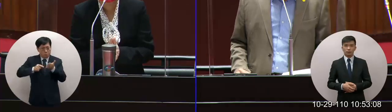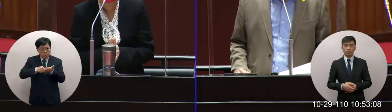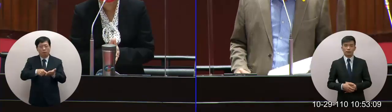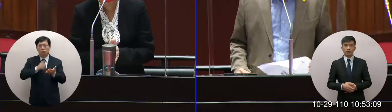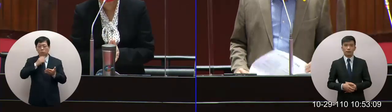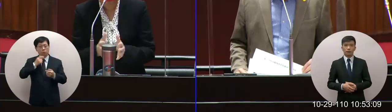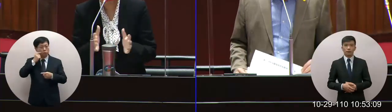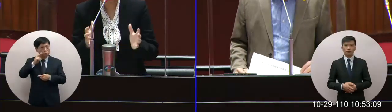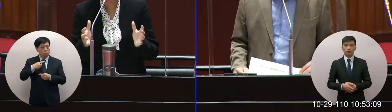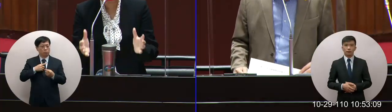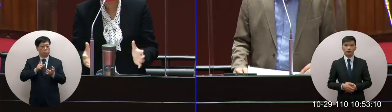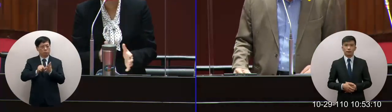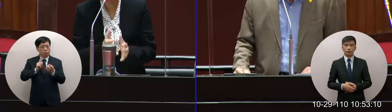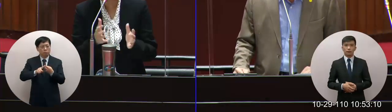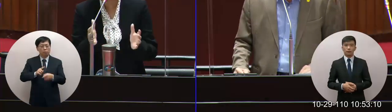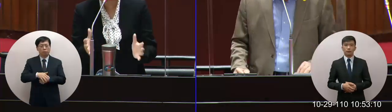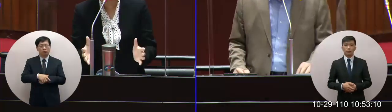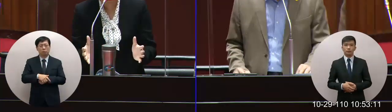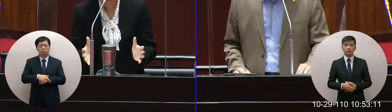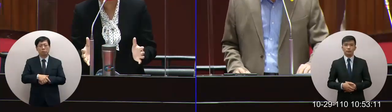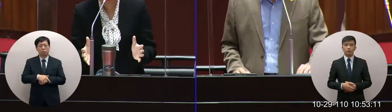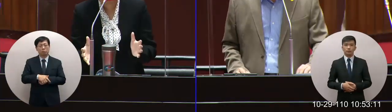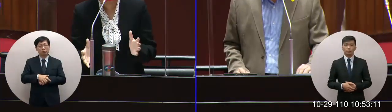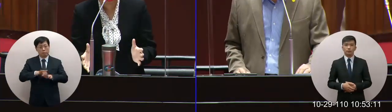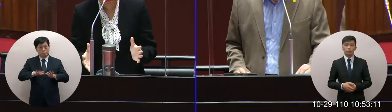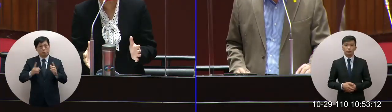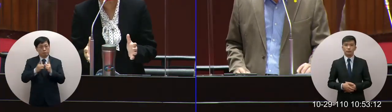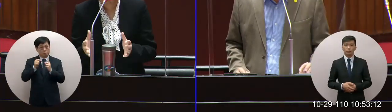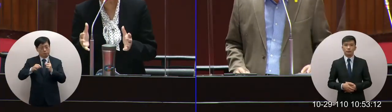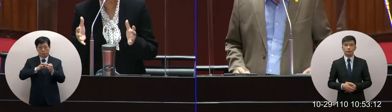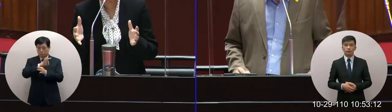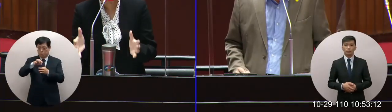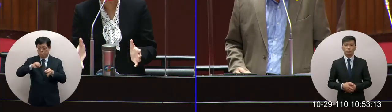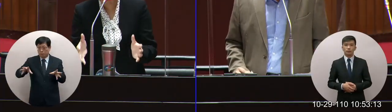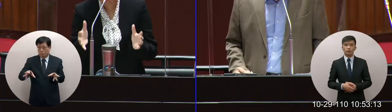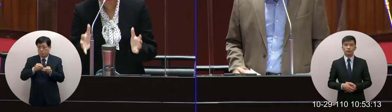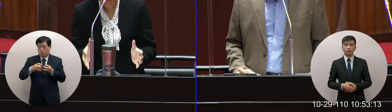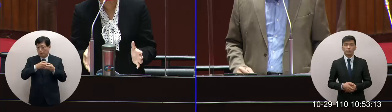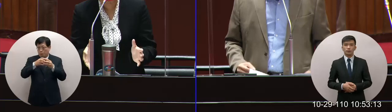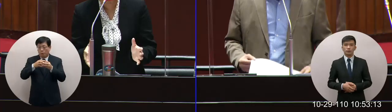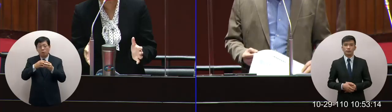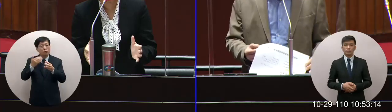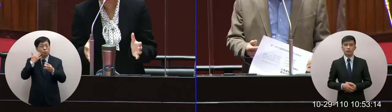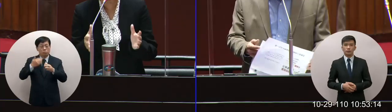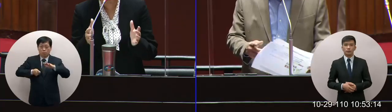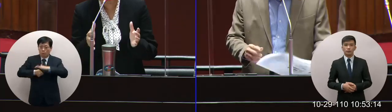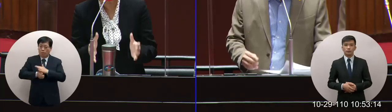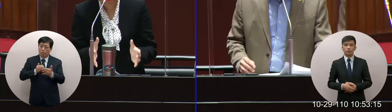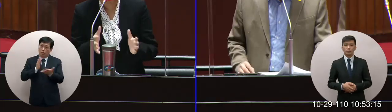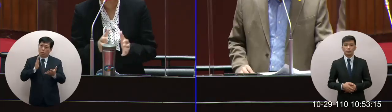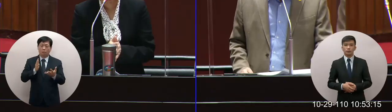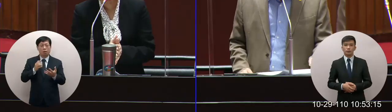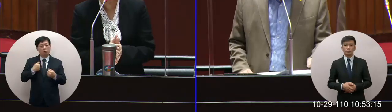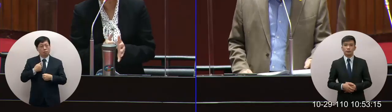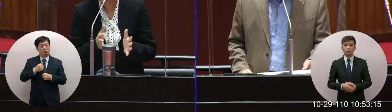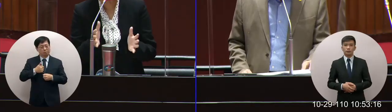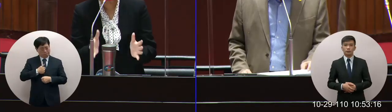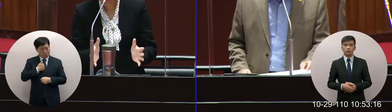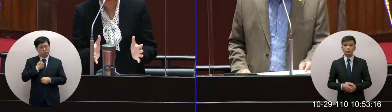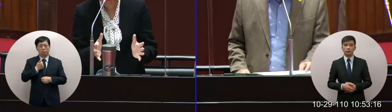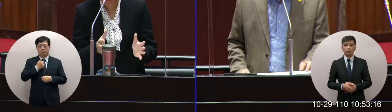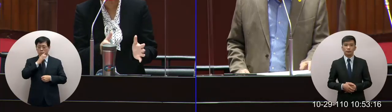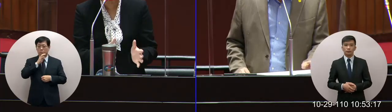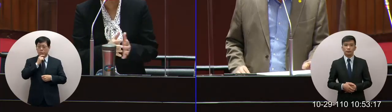非常難得的契機那所以呢對於這樣的一個經濟整合如果我們不能加入了那麼我們確實